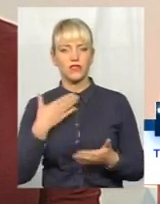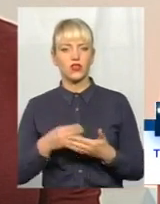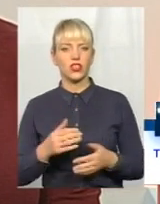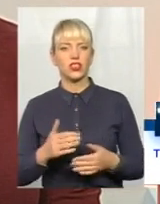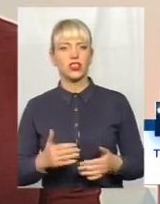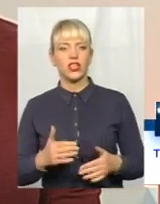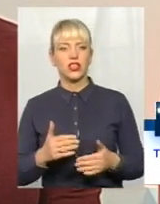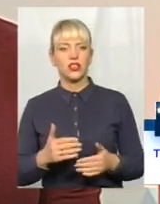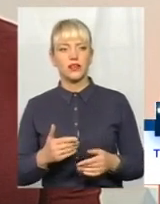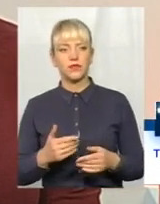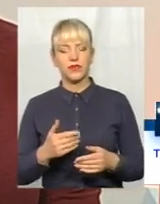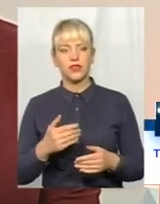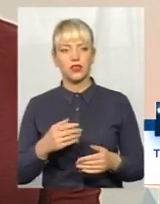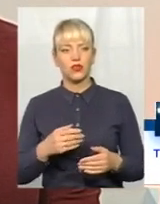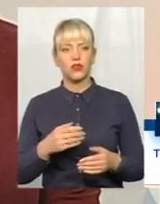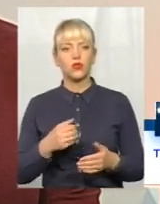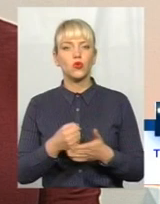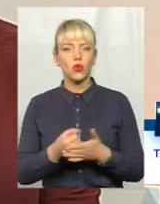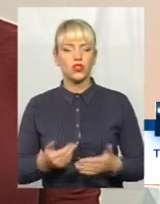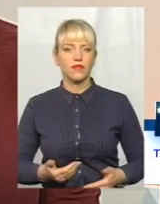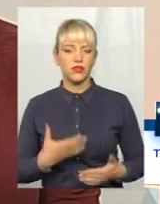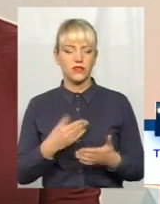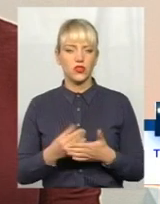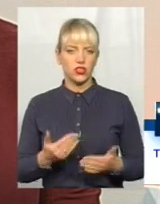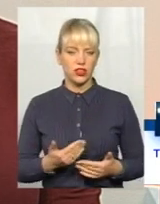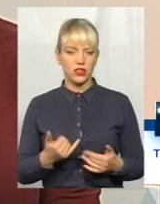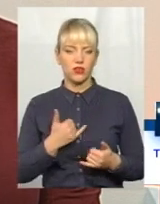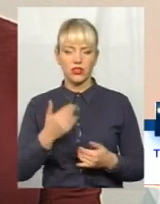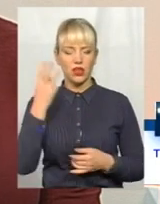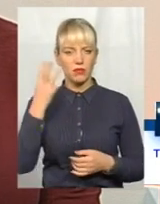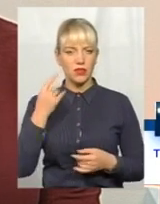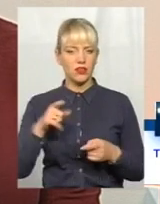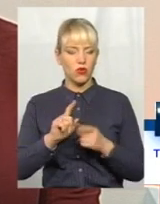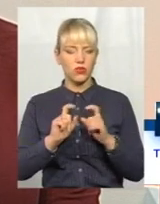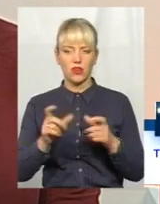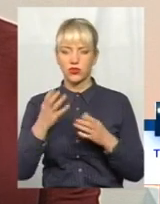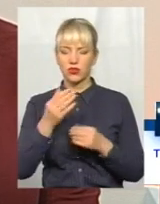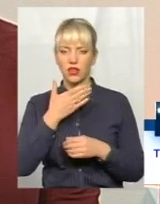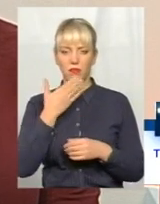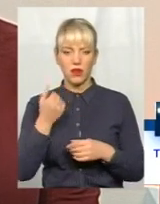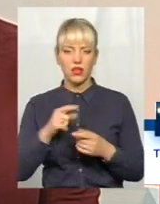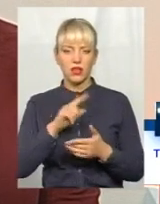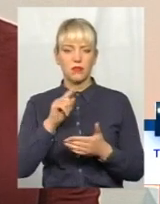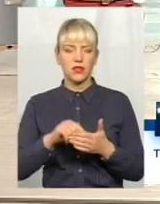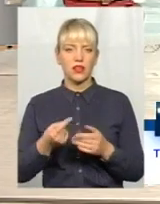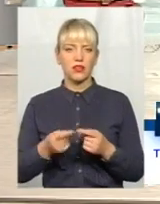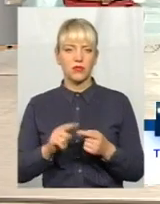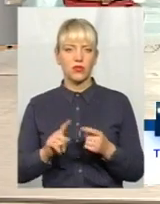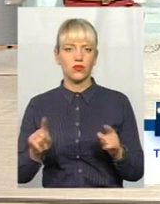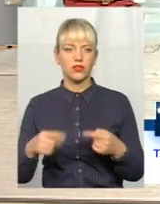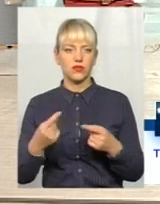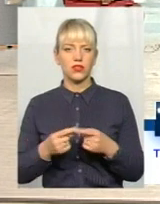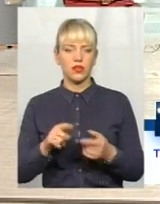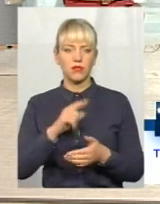на Хмельниччині, захвиду. І питання про його створення – це питання